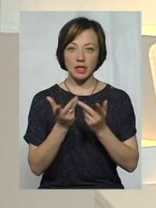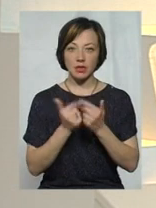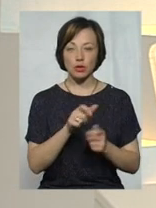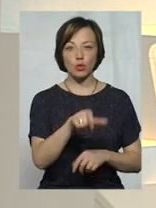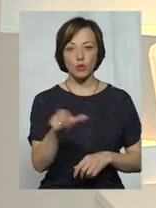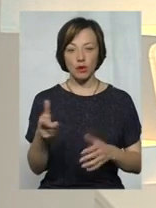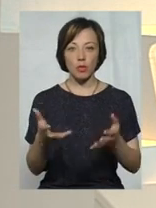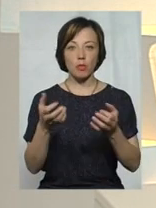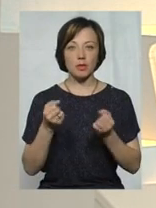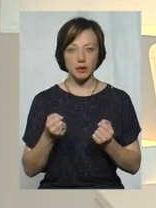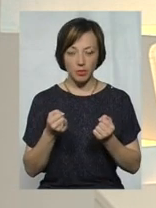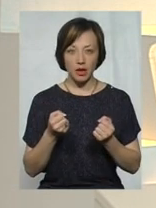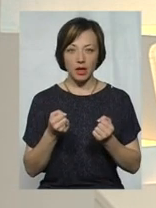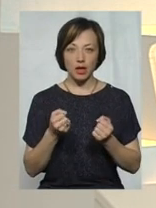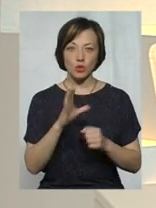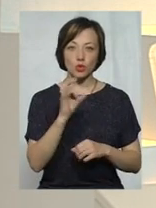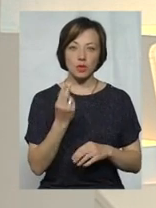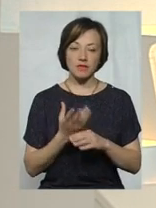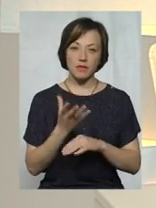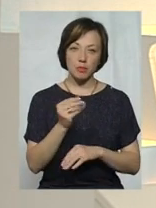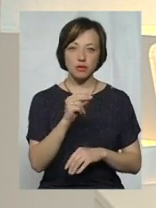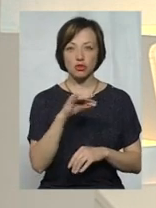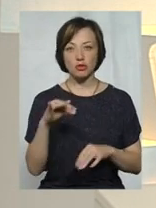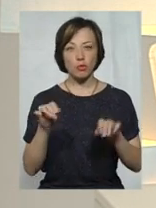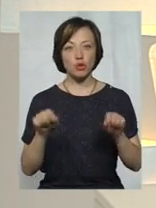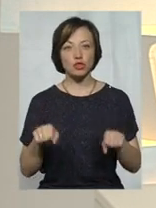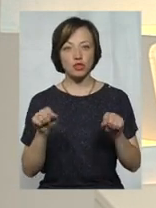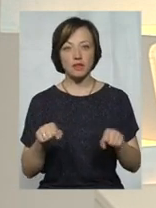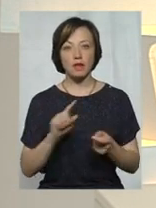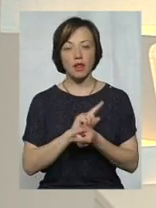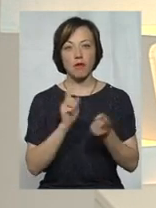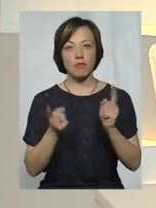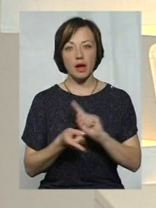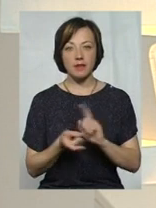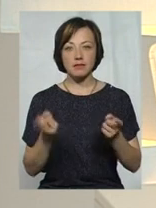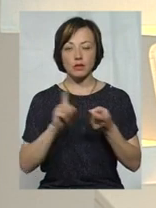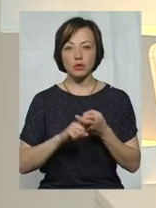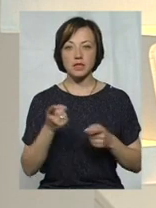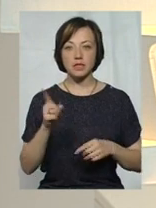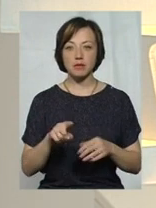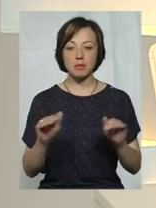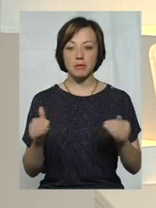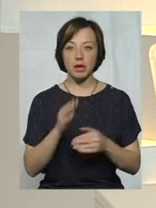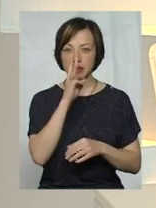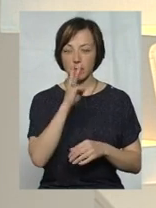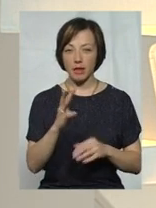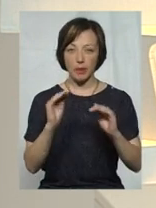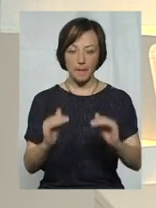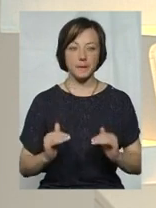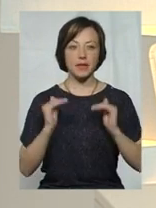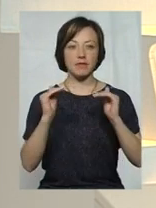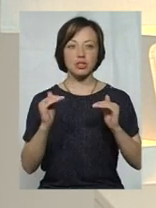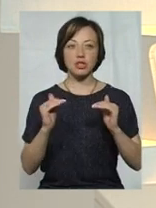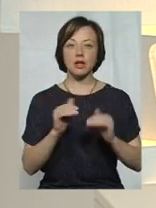отримують ті соціальні виплати. Чи, можливо, навпаки, в зв'язку з тим, що мінімальна зарплата підвищувалась,